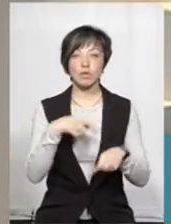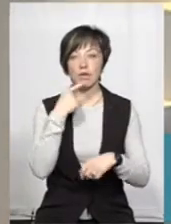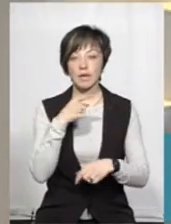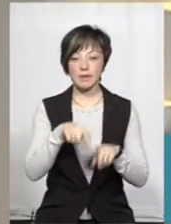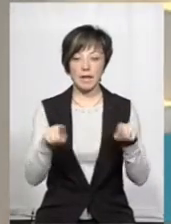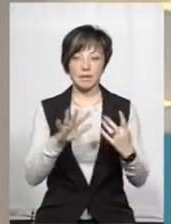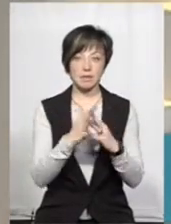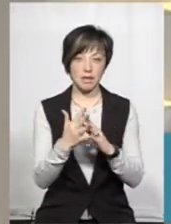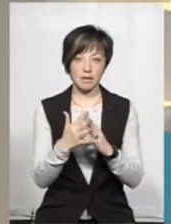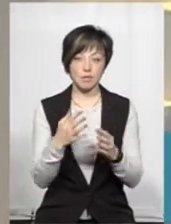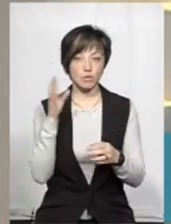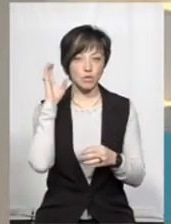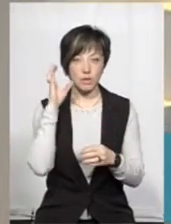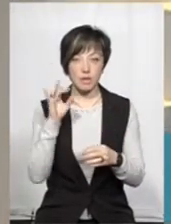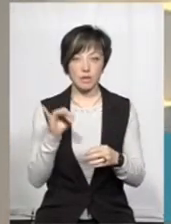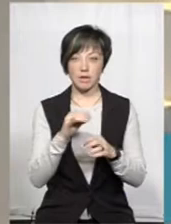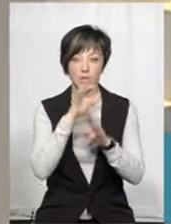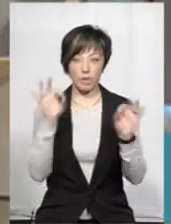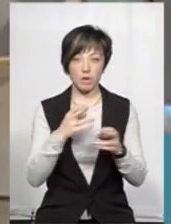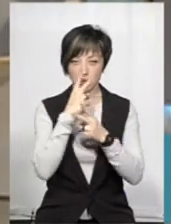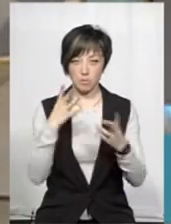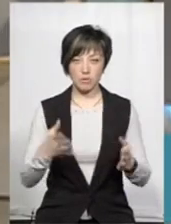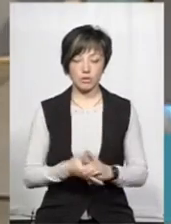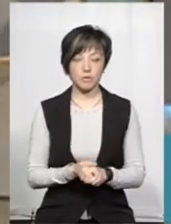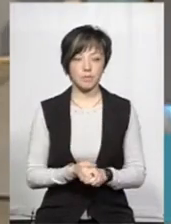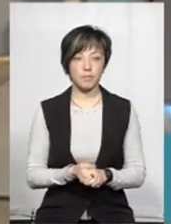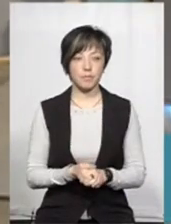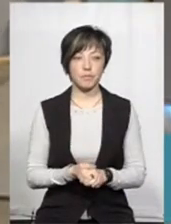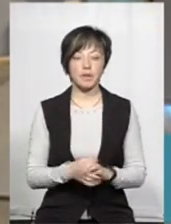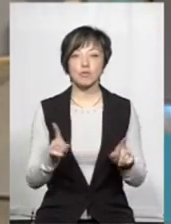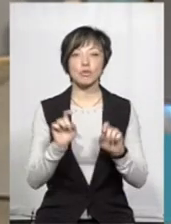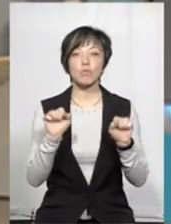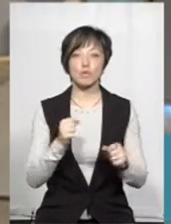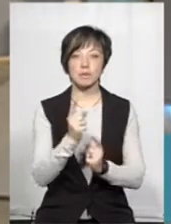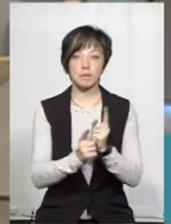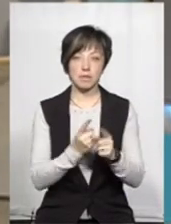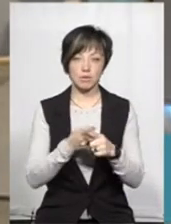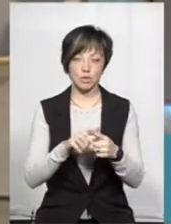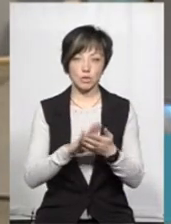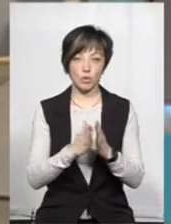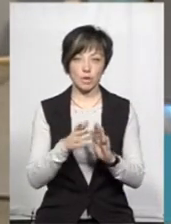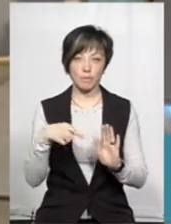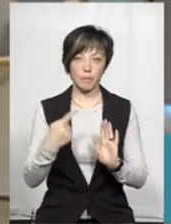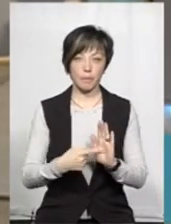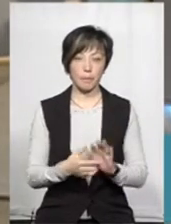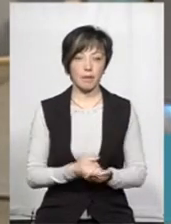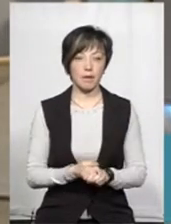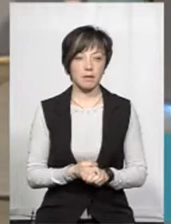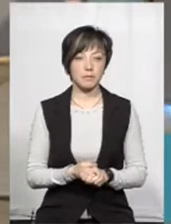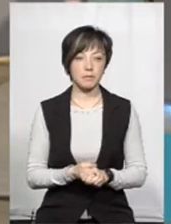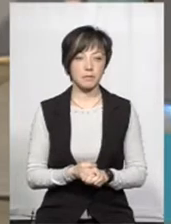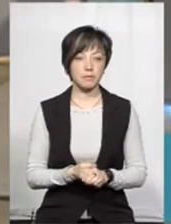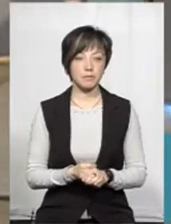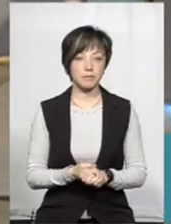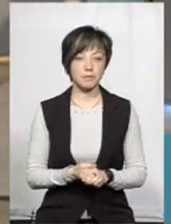коли в деяких селах, як ми почули, і в очі їх не бачили? От що може змінити цю ситуацію? Ну,